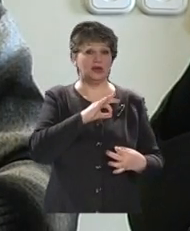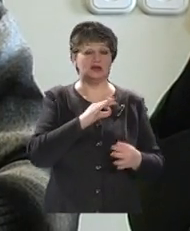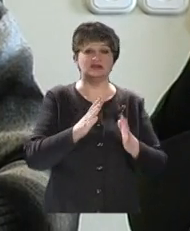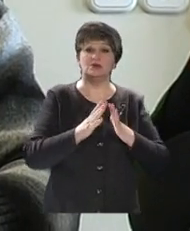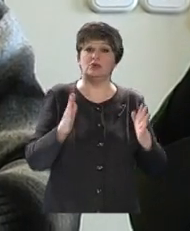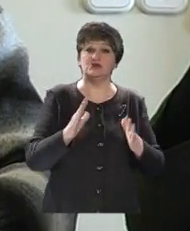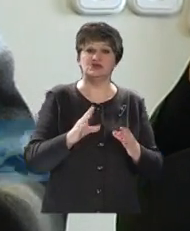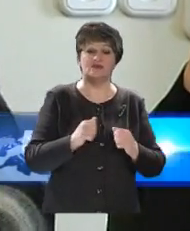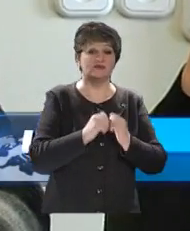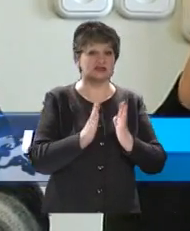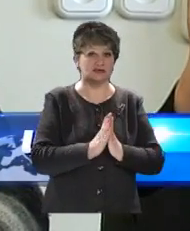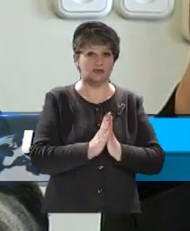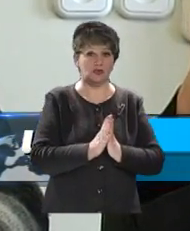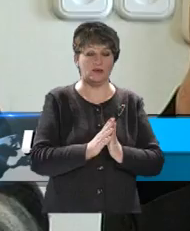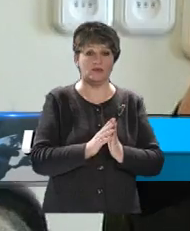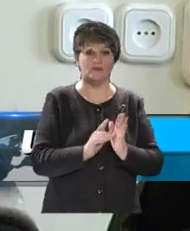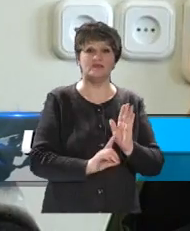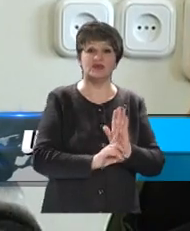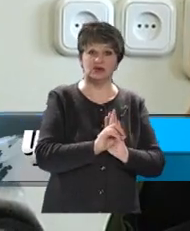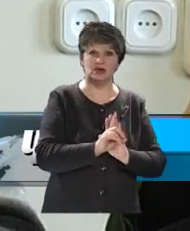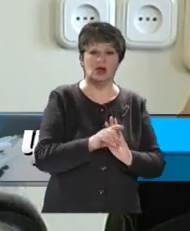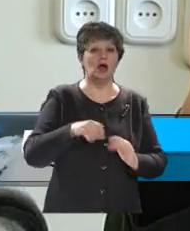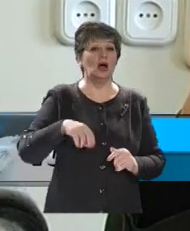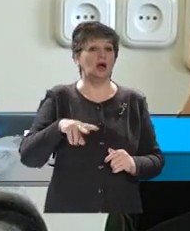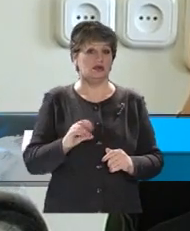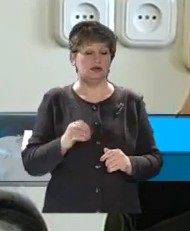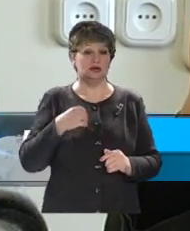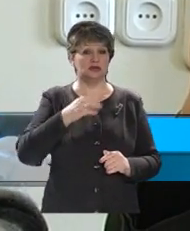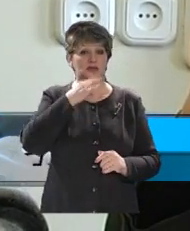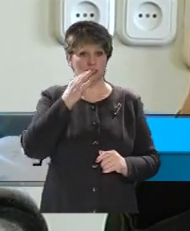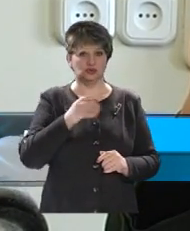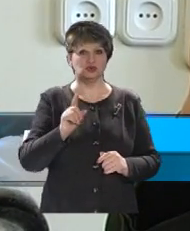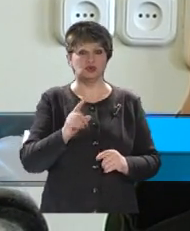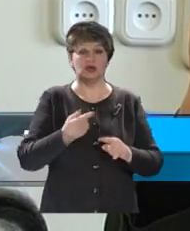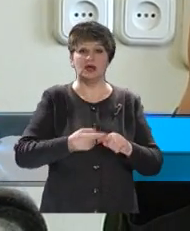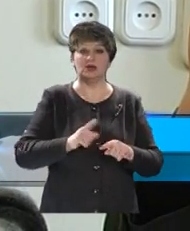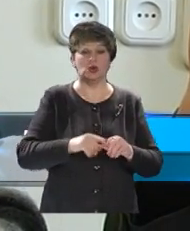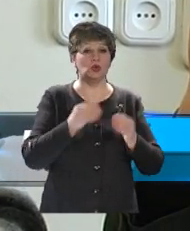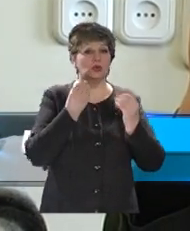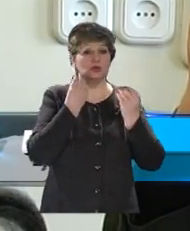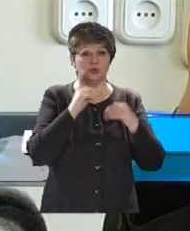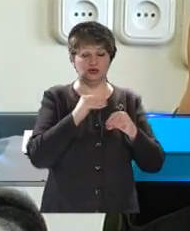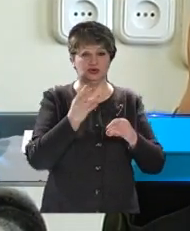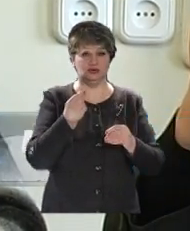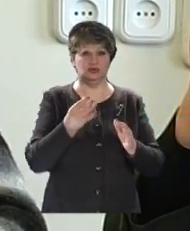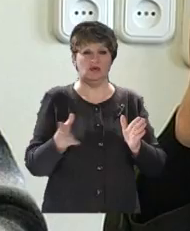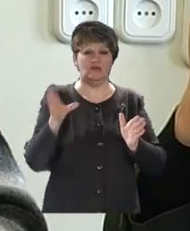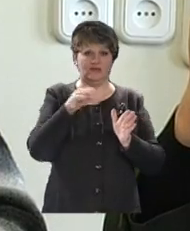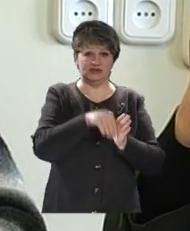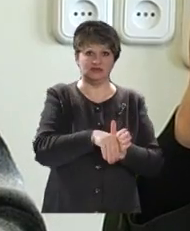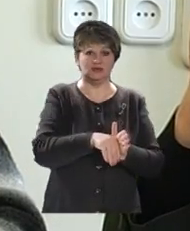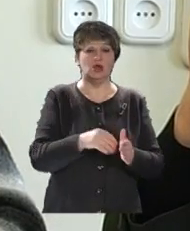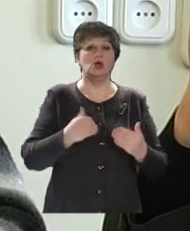більше всього на самому початку. Але я скажу, що це найкраща інвестиція